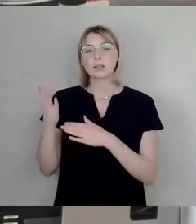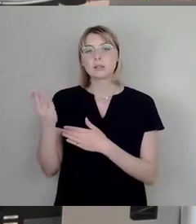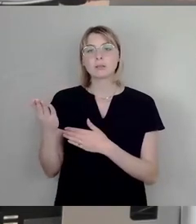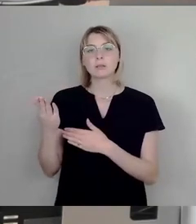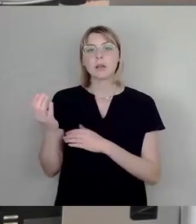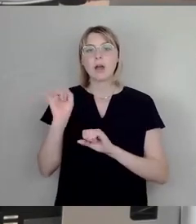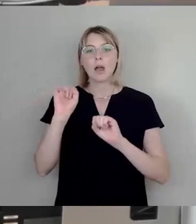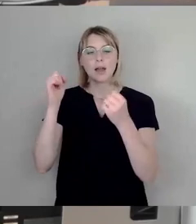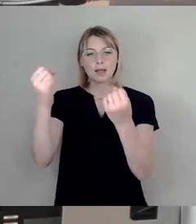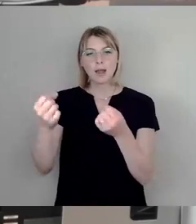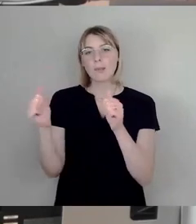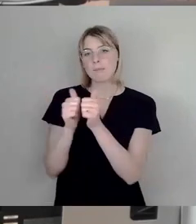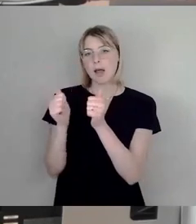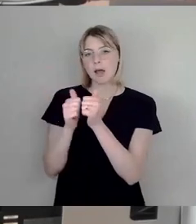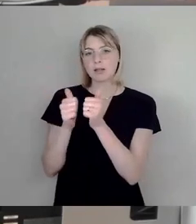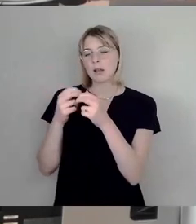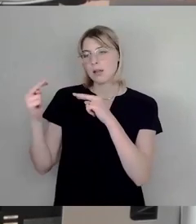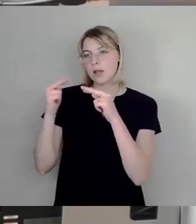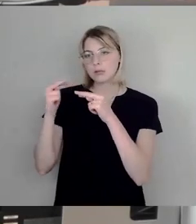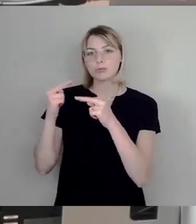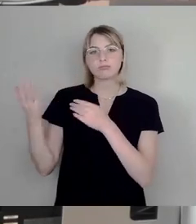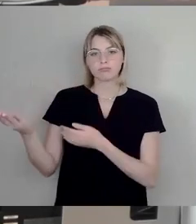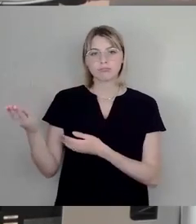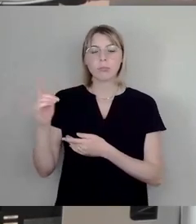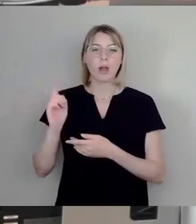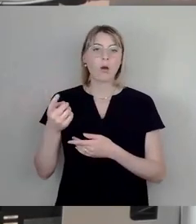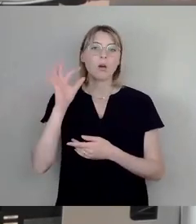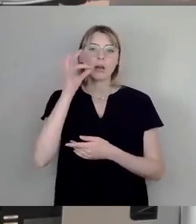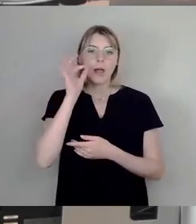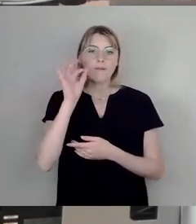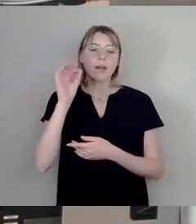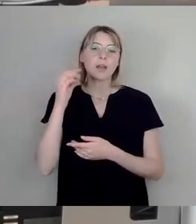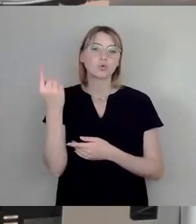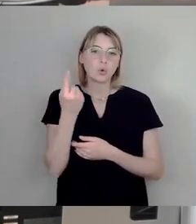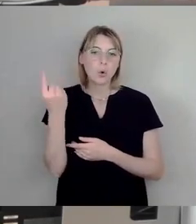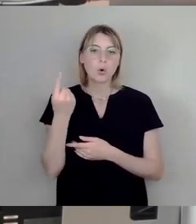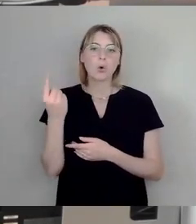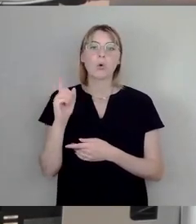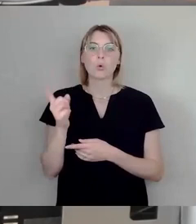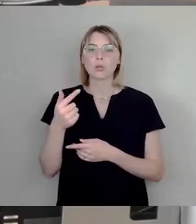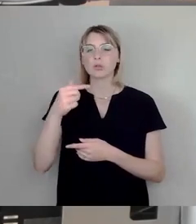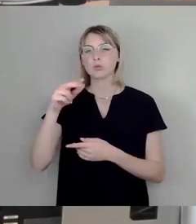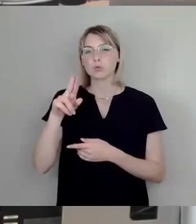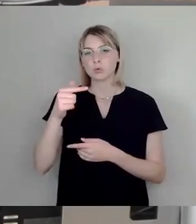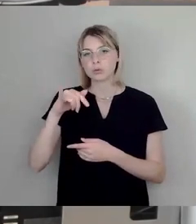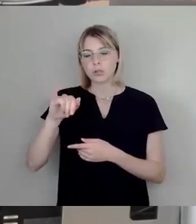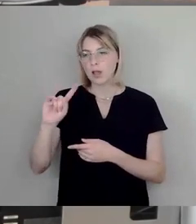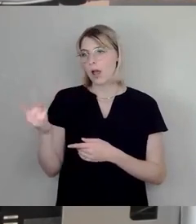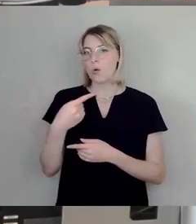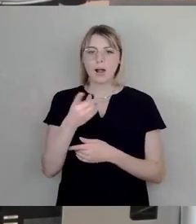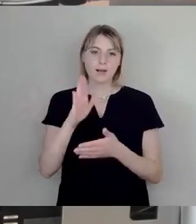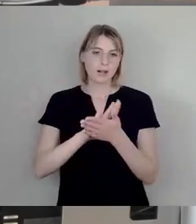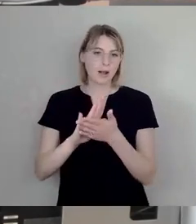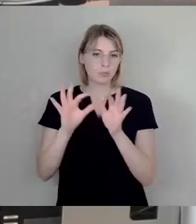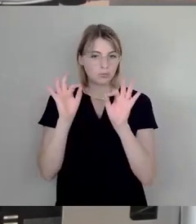im Catering und dem Betreiber des Cafés Solo und Tutti ist aufgegangen. Das vielfältige Leben